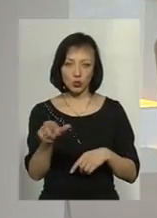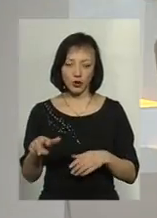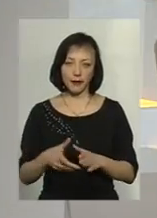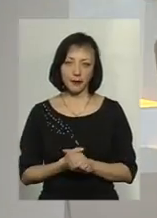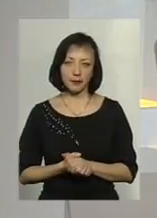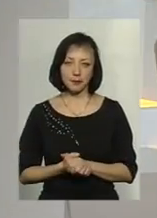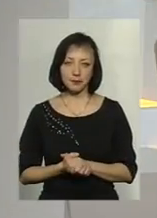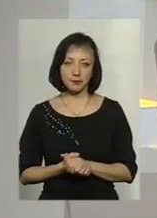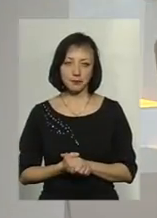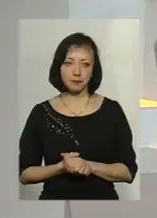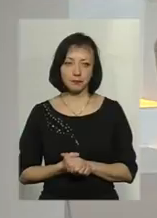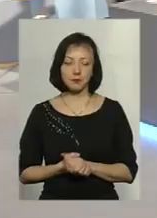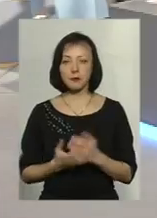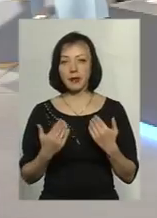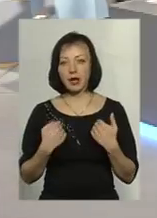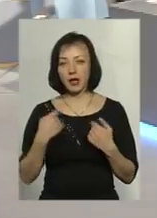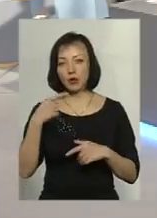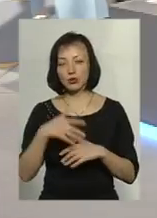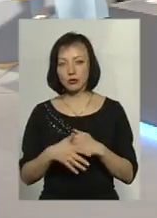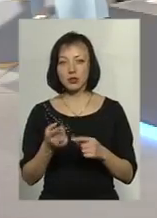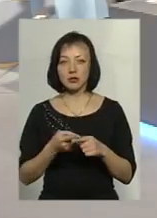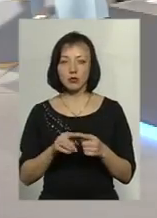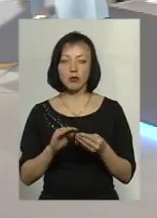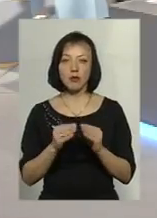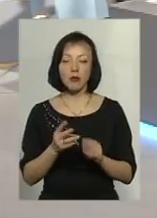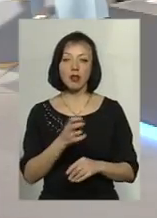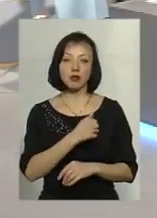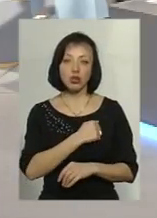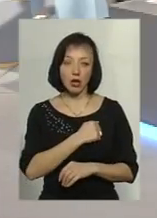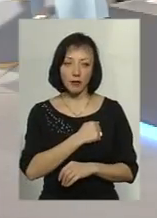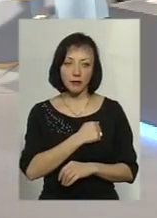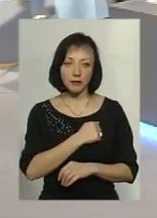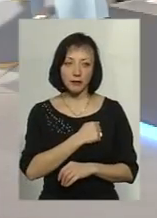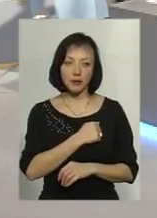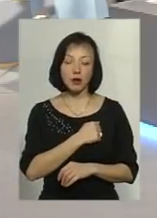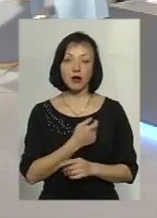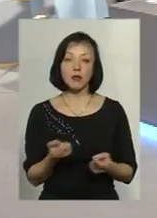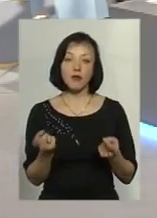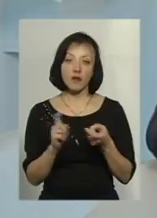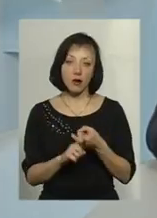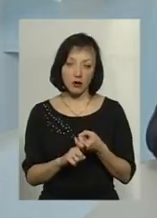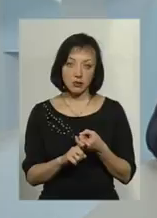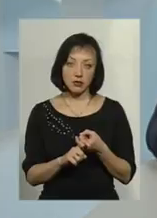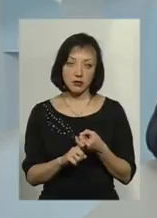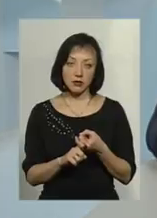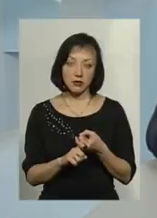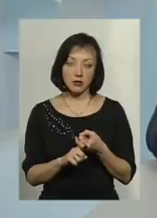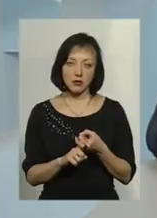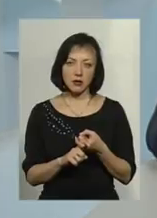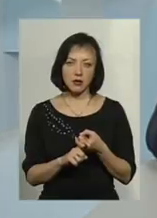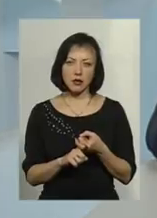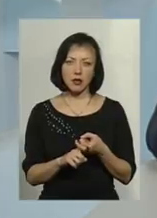Я розумію цю проблему, на жаль, вона пов'язана, в певною мірою, з